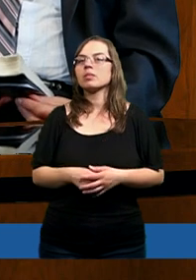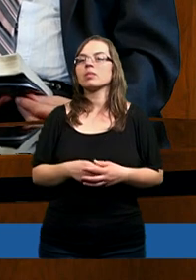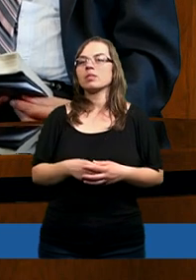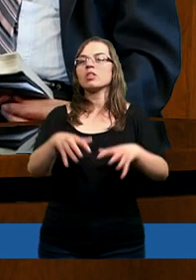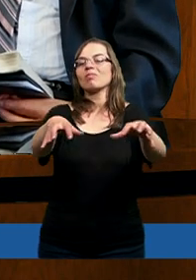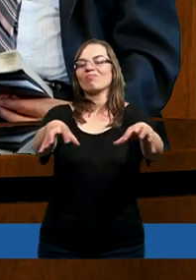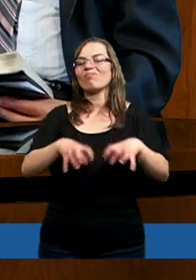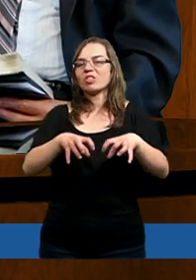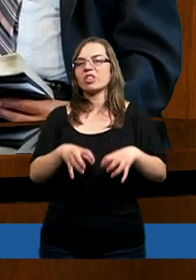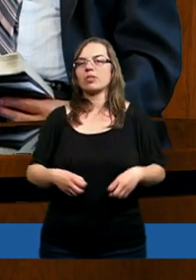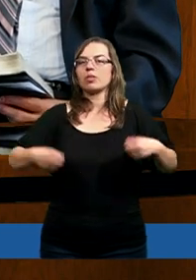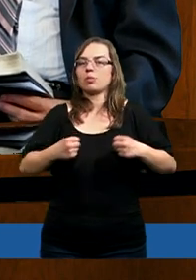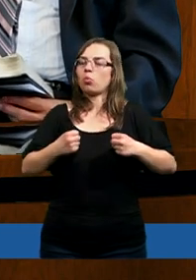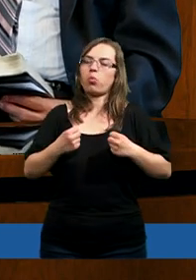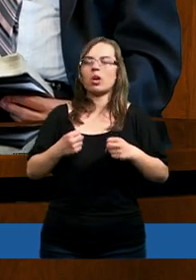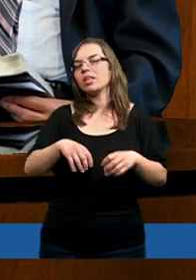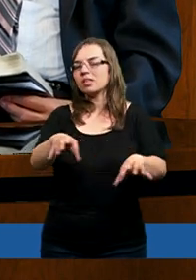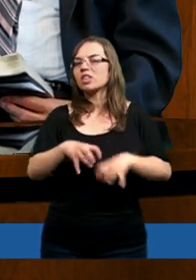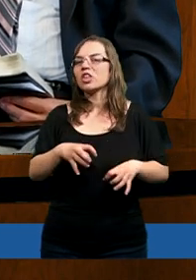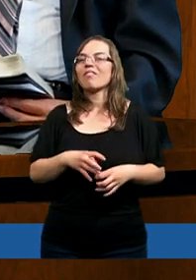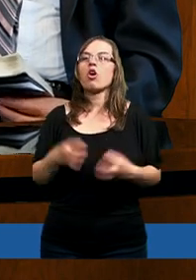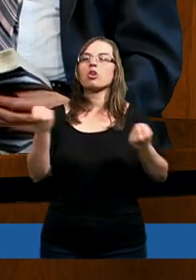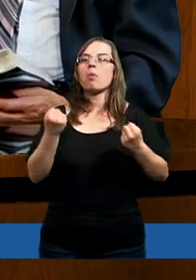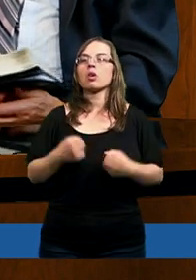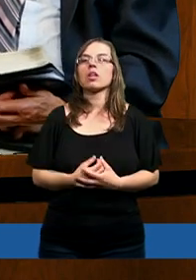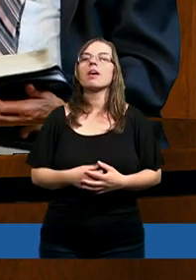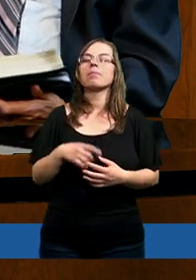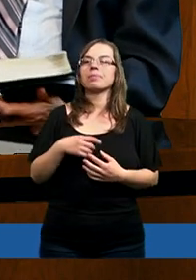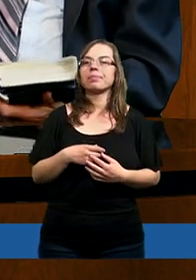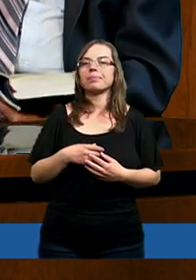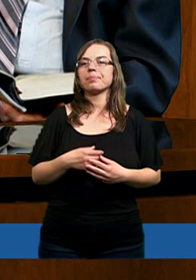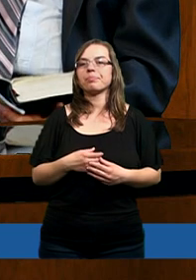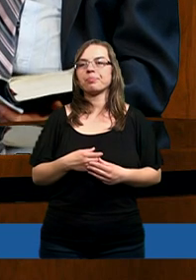Chciwość. Chciwość, ale zobaczcie, opuścili drogę prostą.